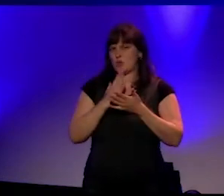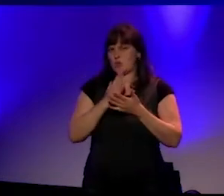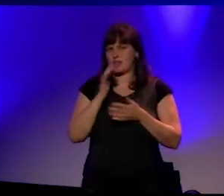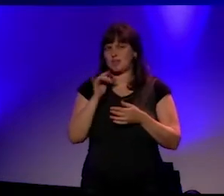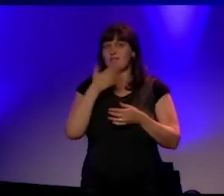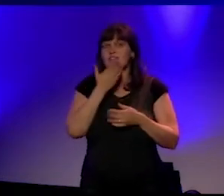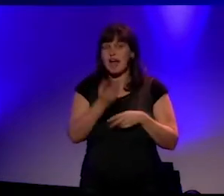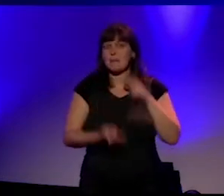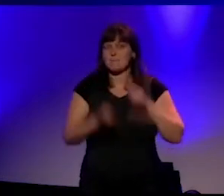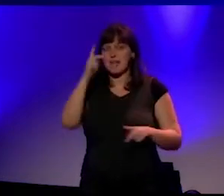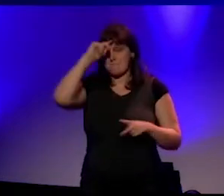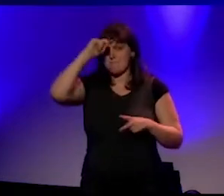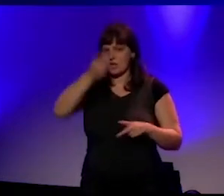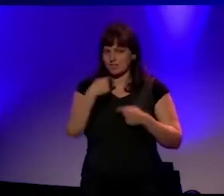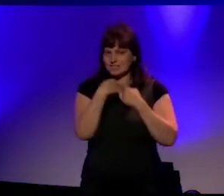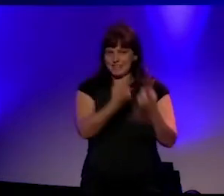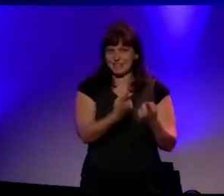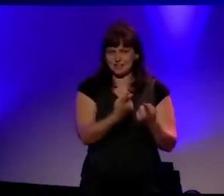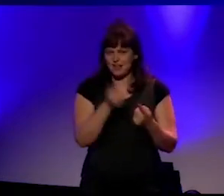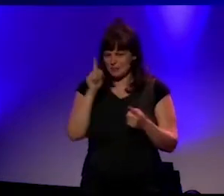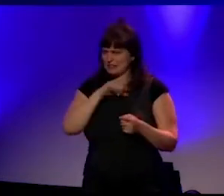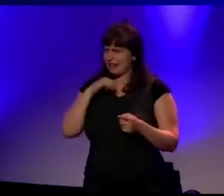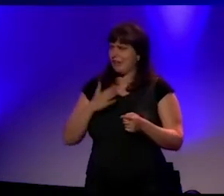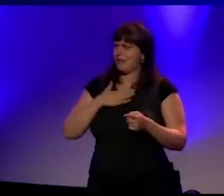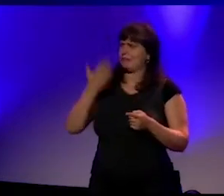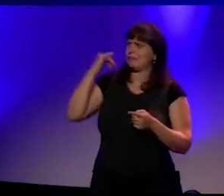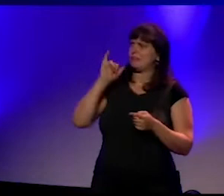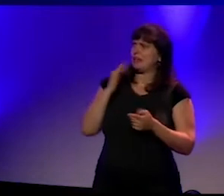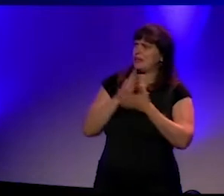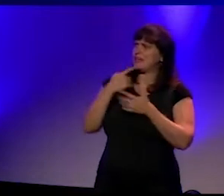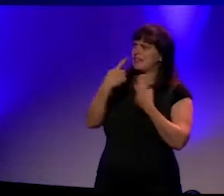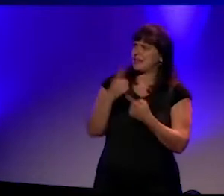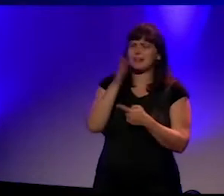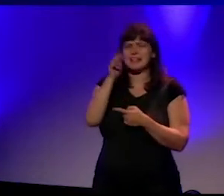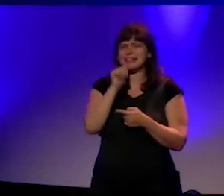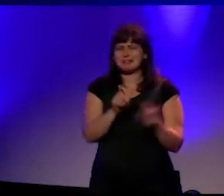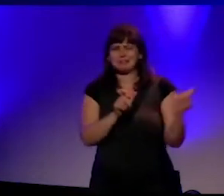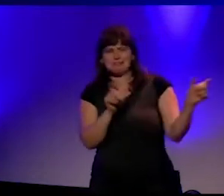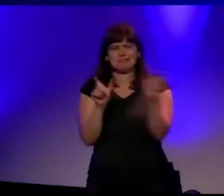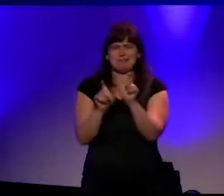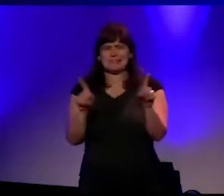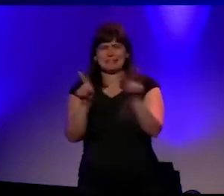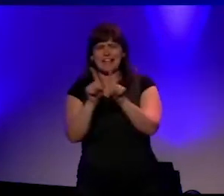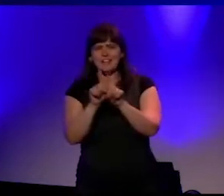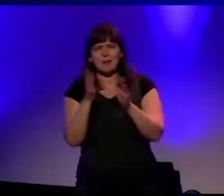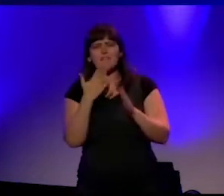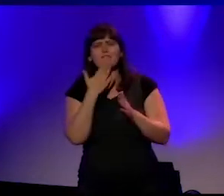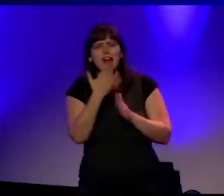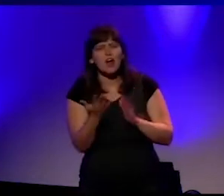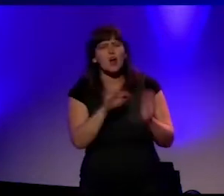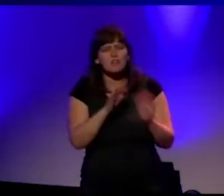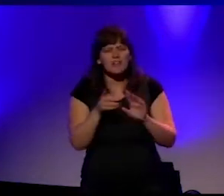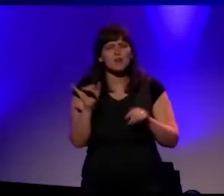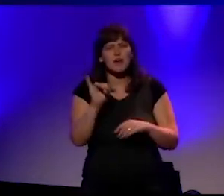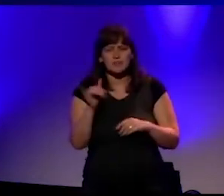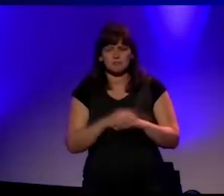En nu moet ik mezelf citeren, en dat kan ik niet exact, maar het ging in de richting van, zouden ook wij, naast